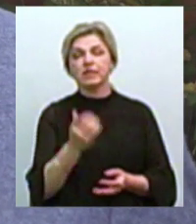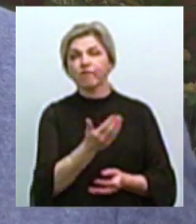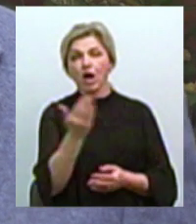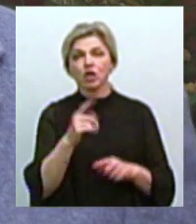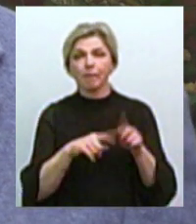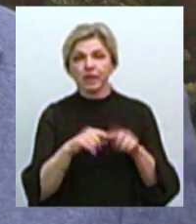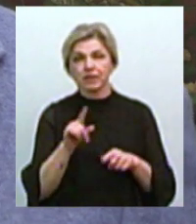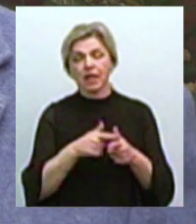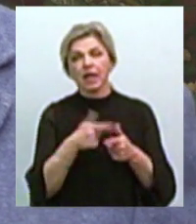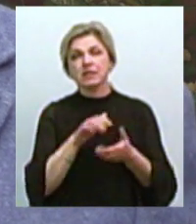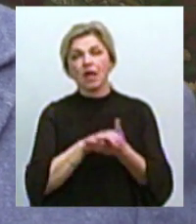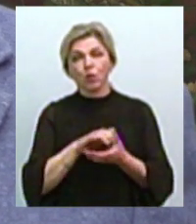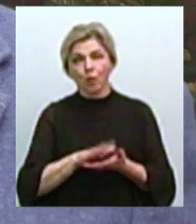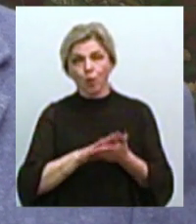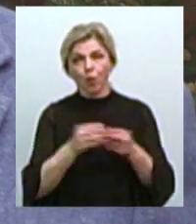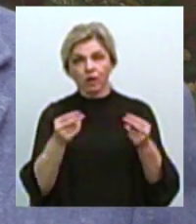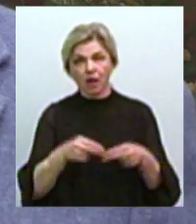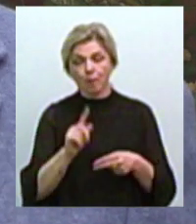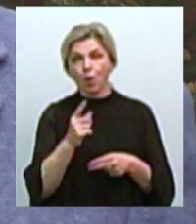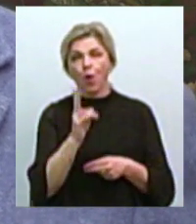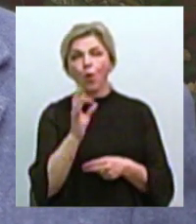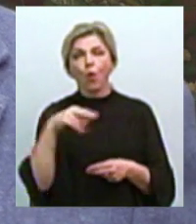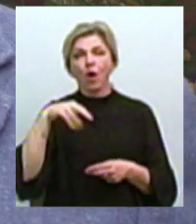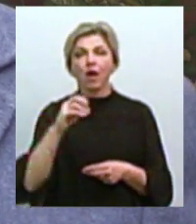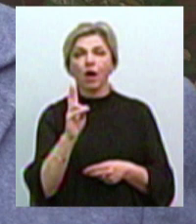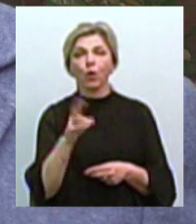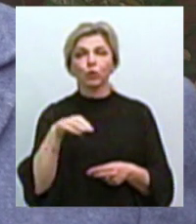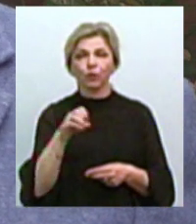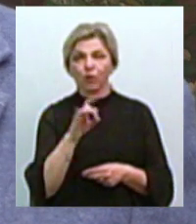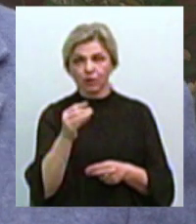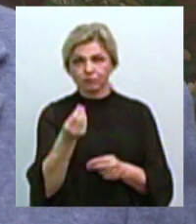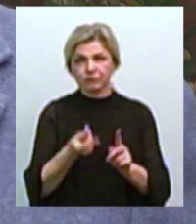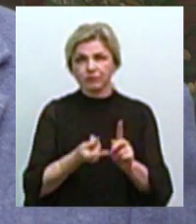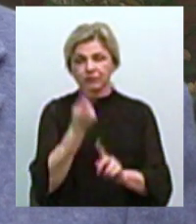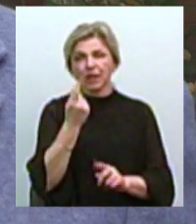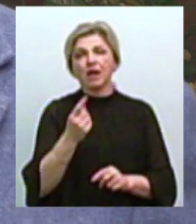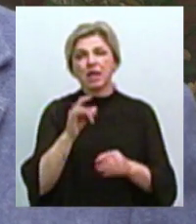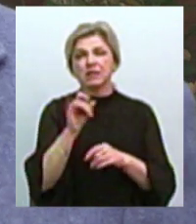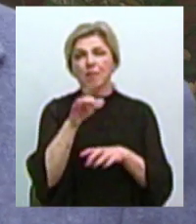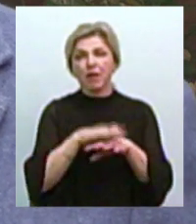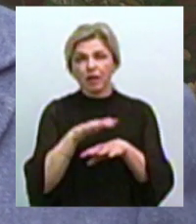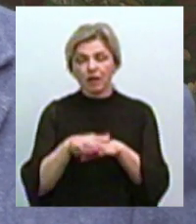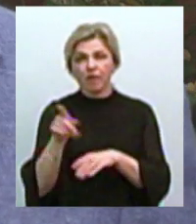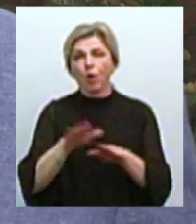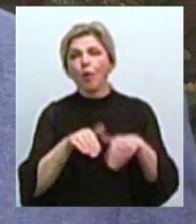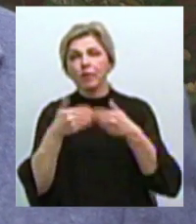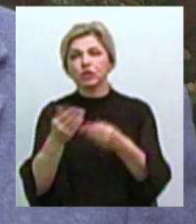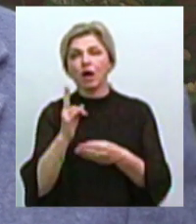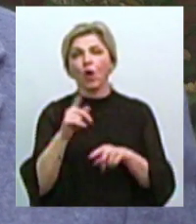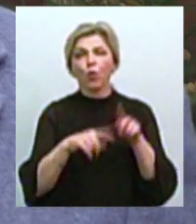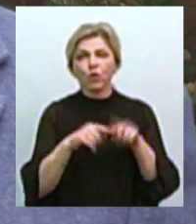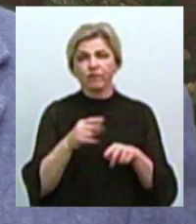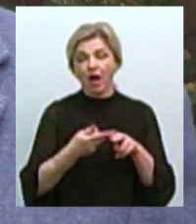знайомих уклав, тому що колектори діють так, що вони звертаються до близьких, до родичів, які взагалі ніякого